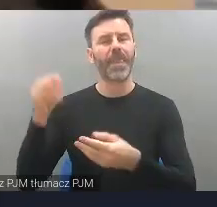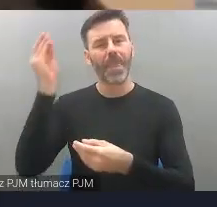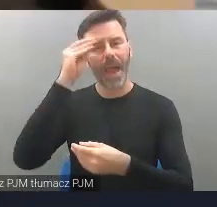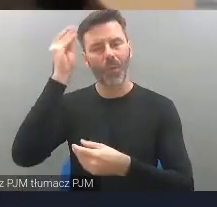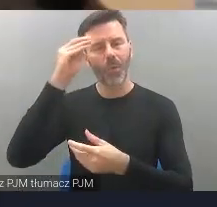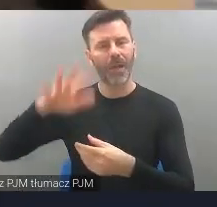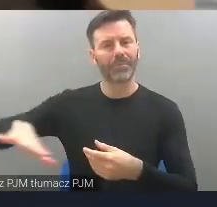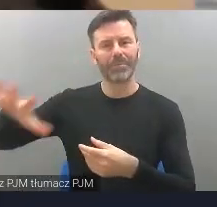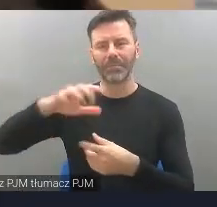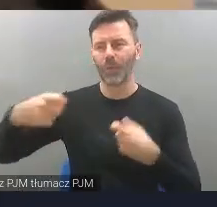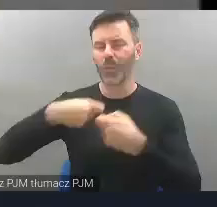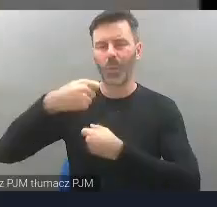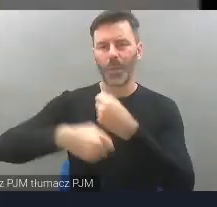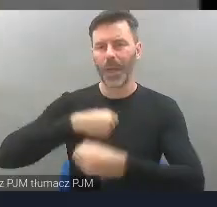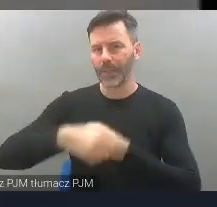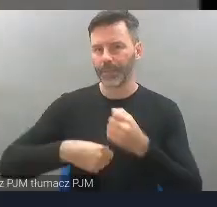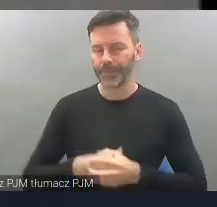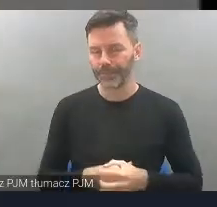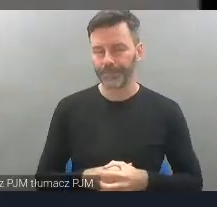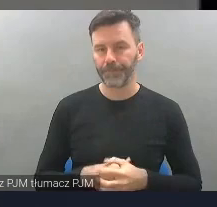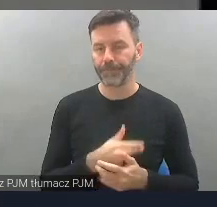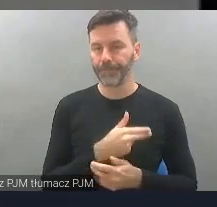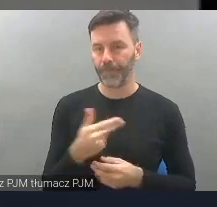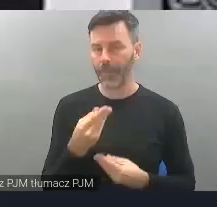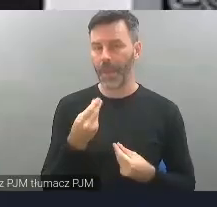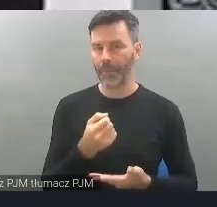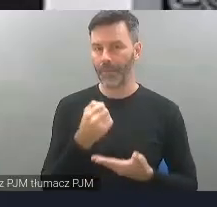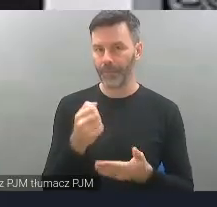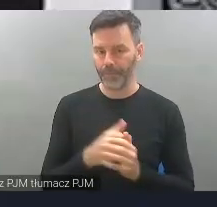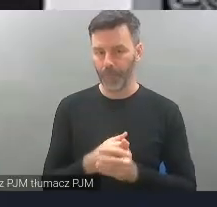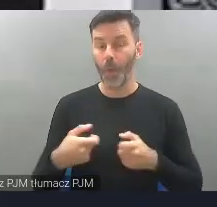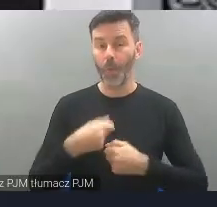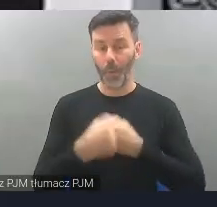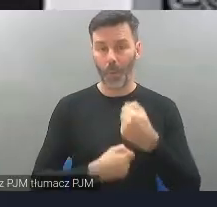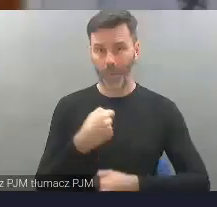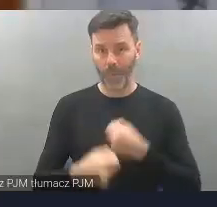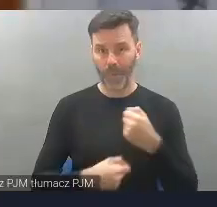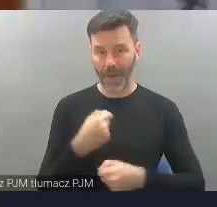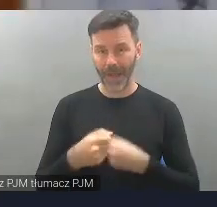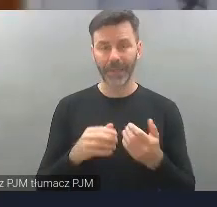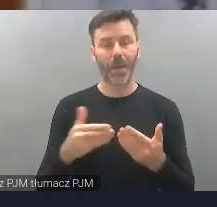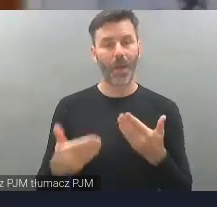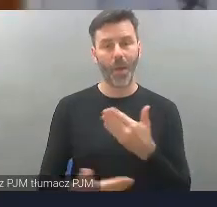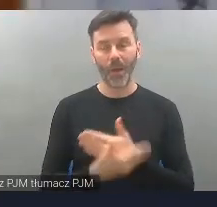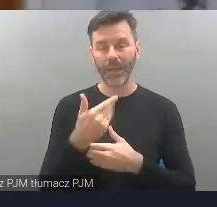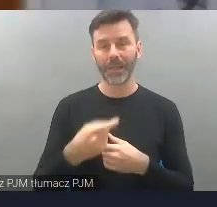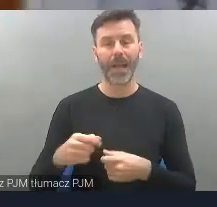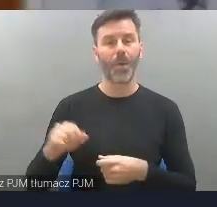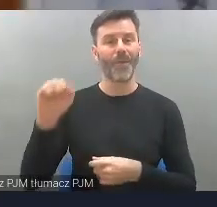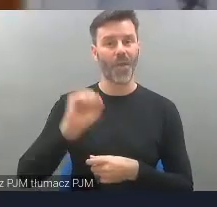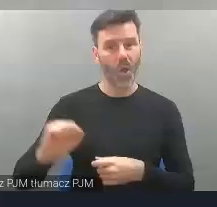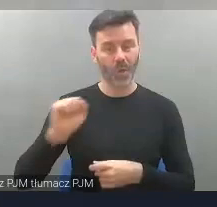zaowocowała rocznymi lub trzyletnimi cyklami finansowania. Projekt Sztuka Aktywności finansował Miejski Ośrodek Pomocy